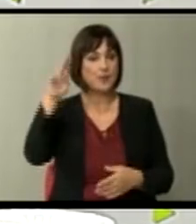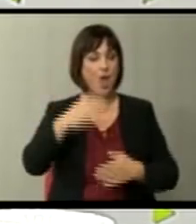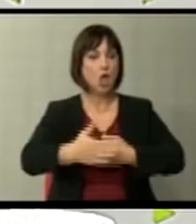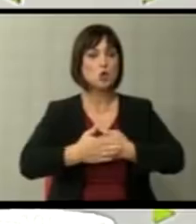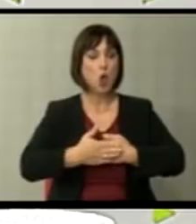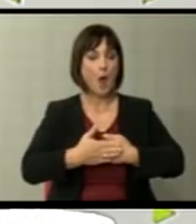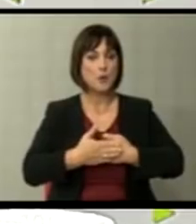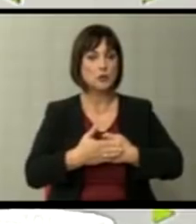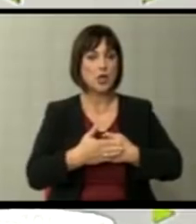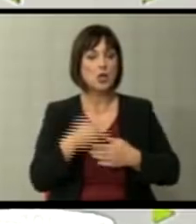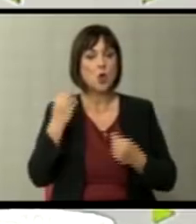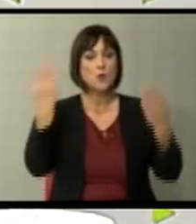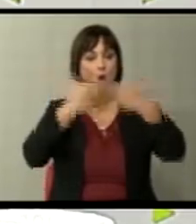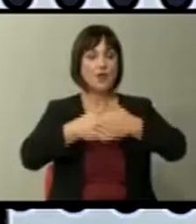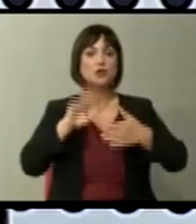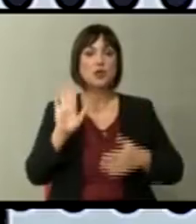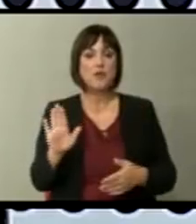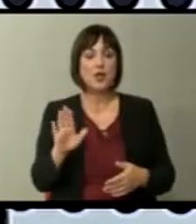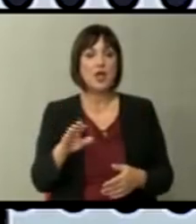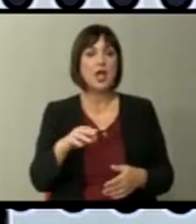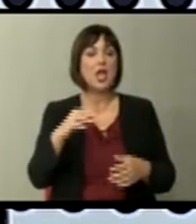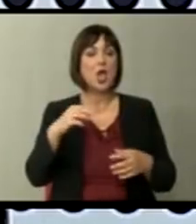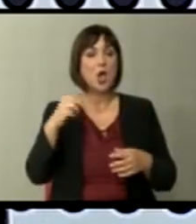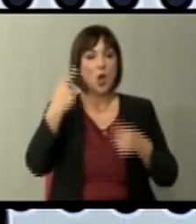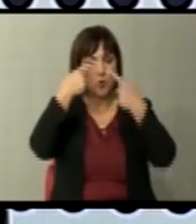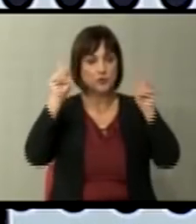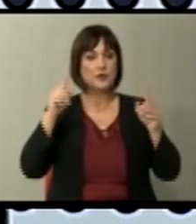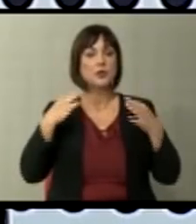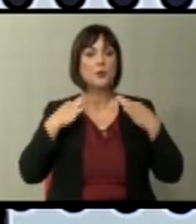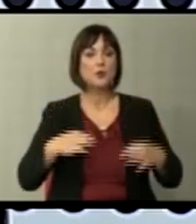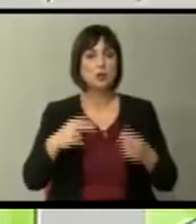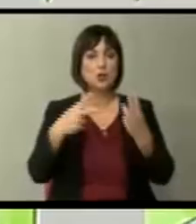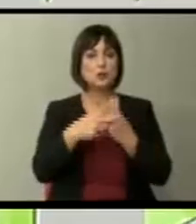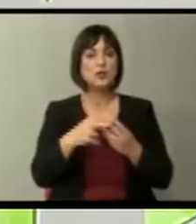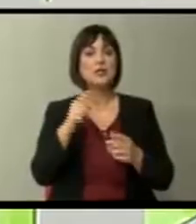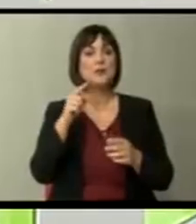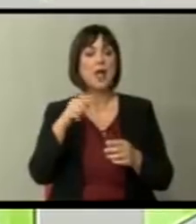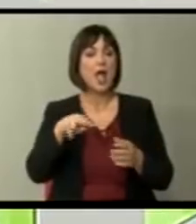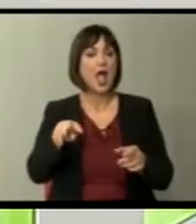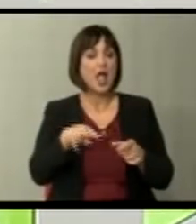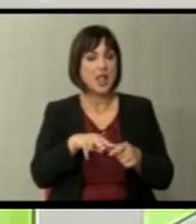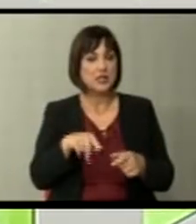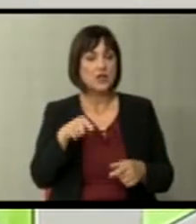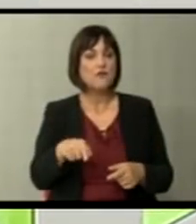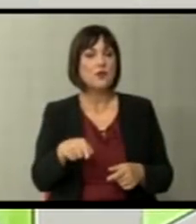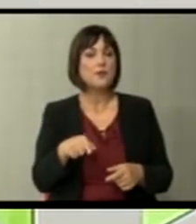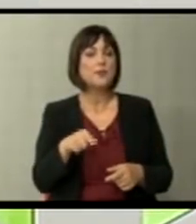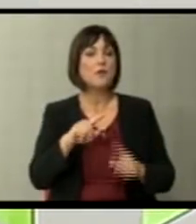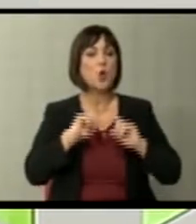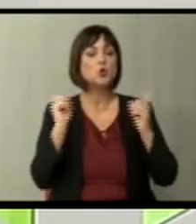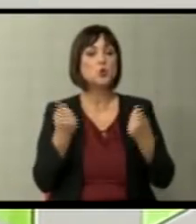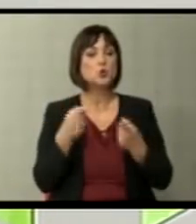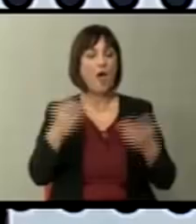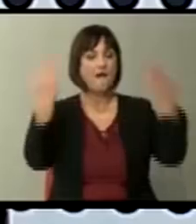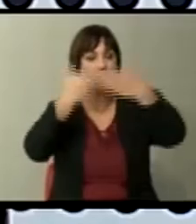ПОПУШТИ Добра вечер до вас, и университетскиот професор Шпетим Лјатифи. Во студиото